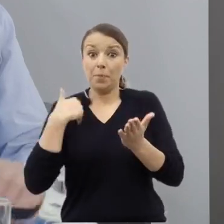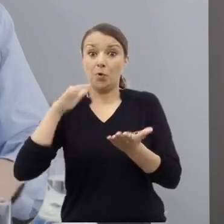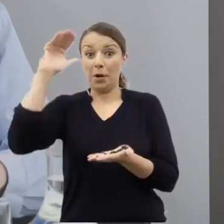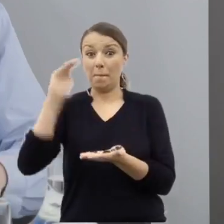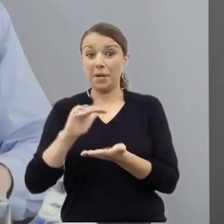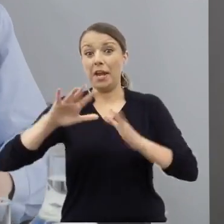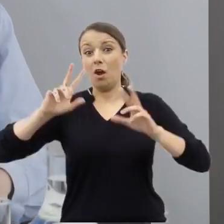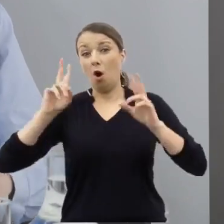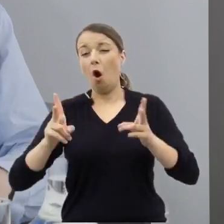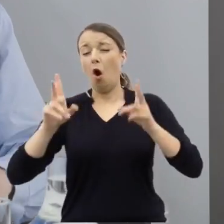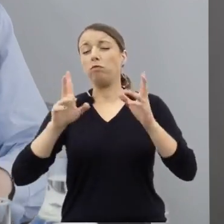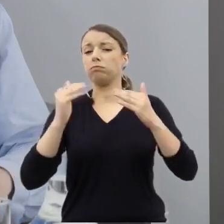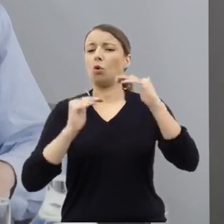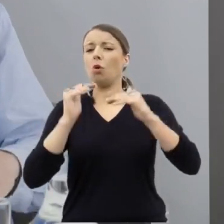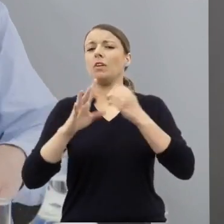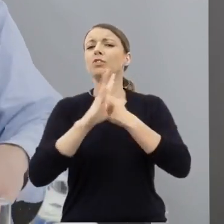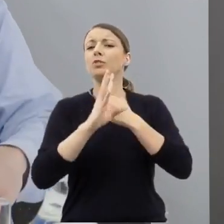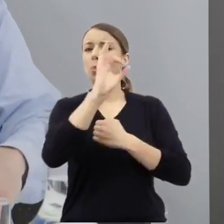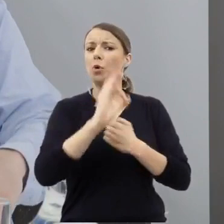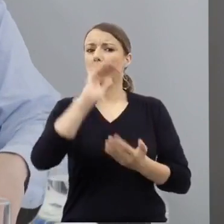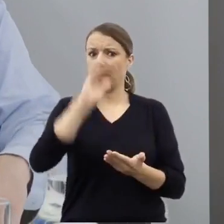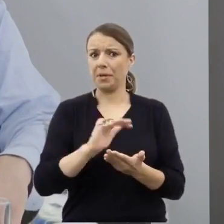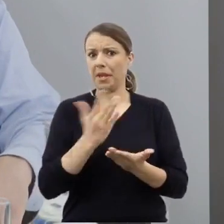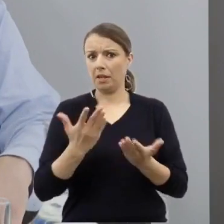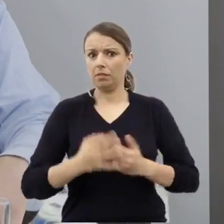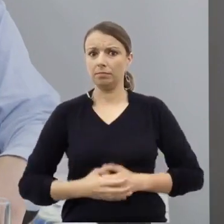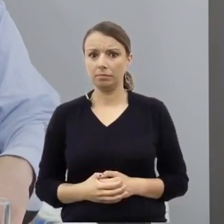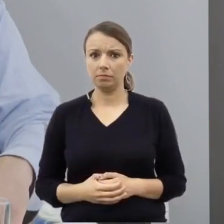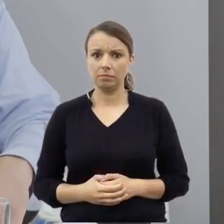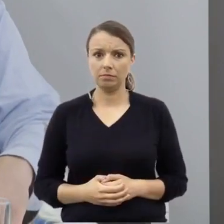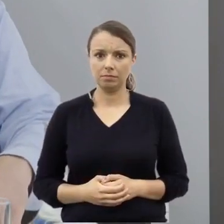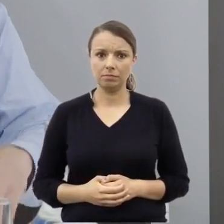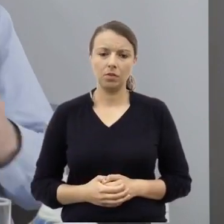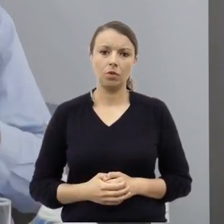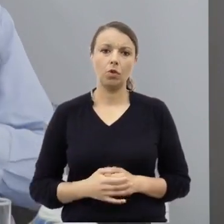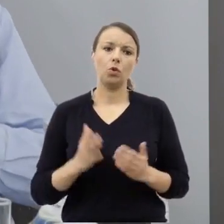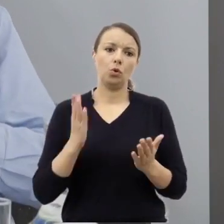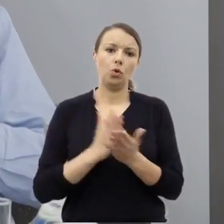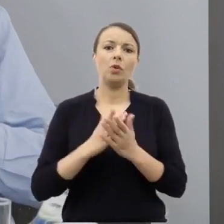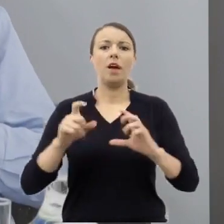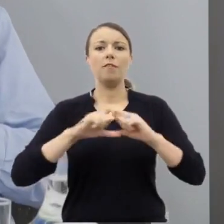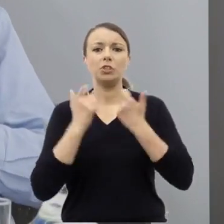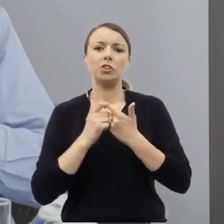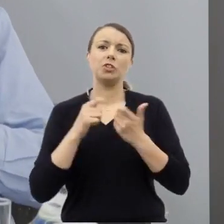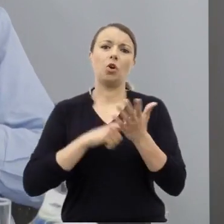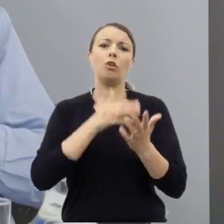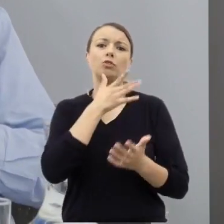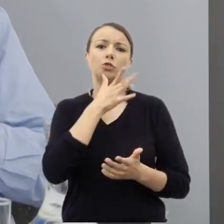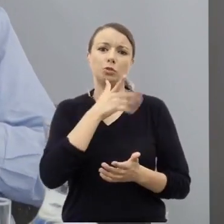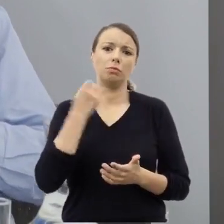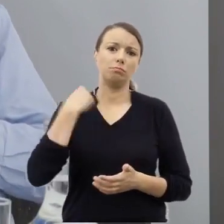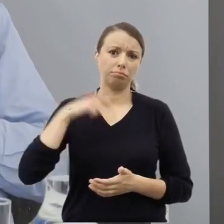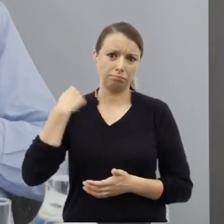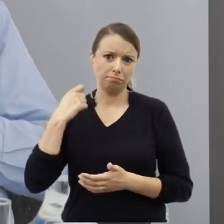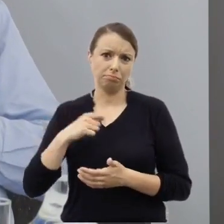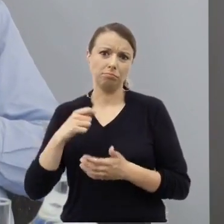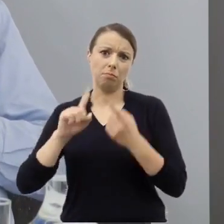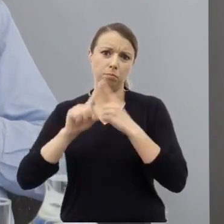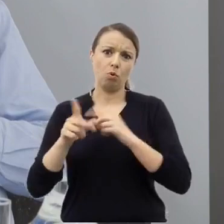Konkludując, te wszystkie pogromy, z jakimi mamy do czynienia po wojnie,